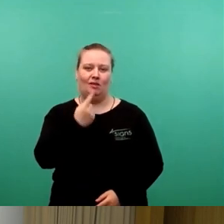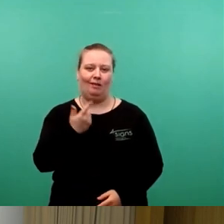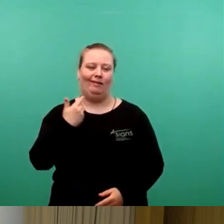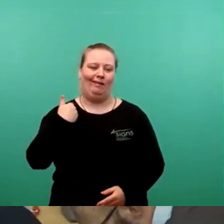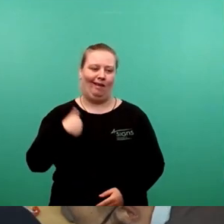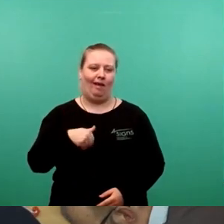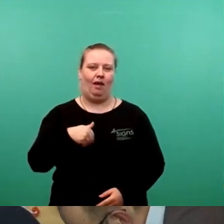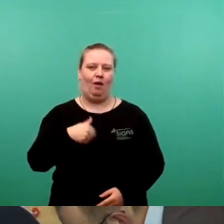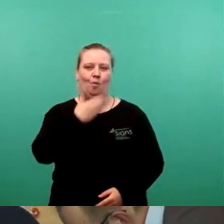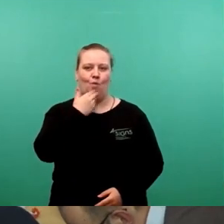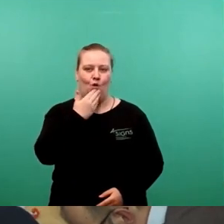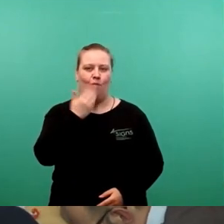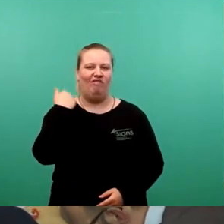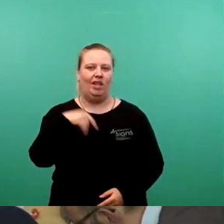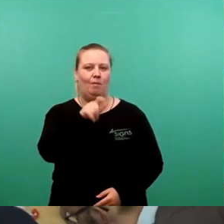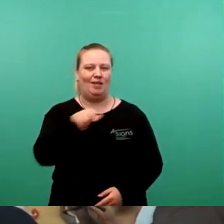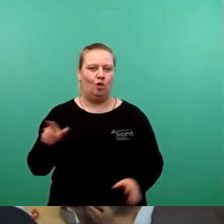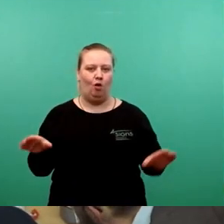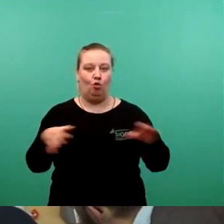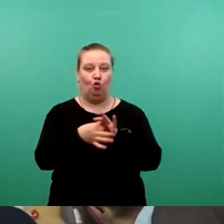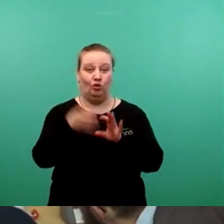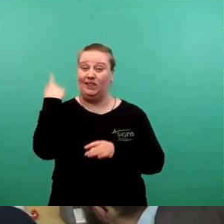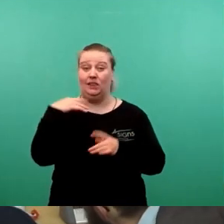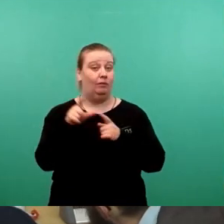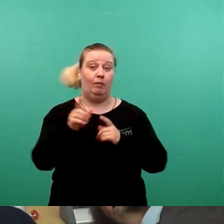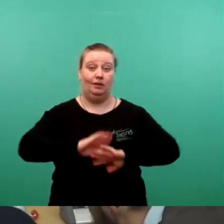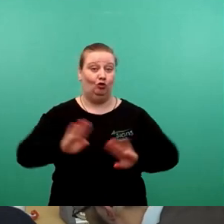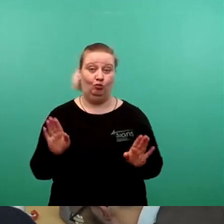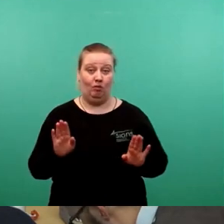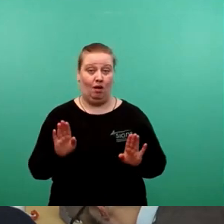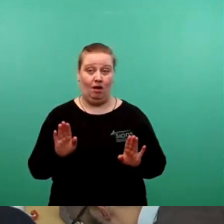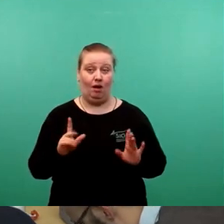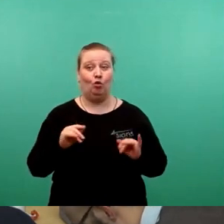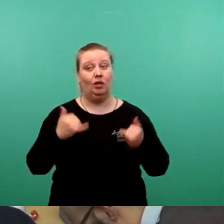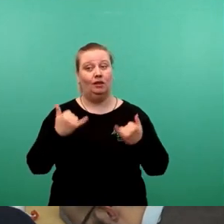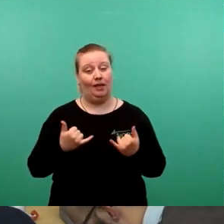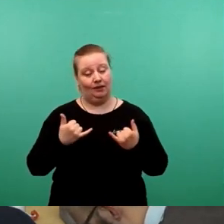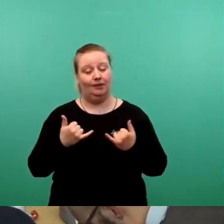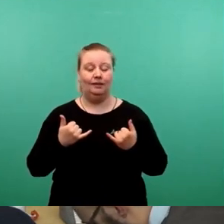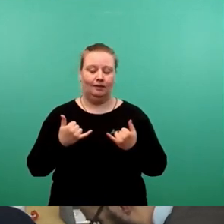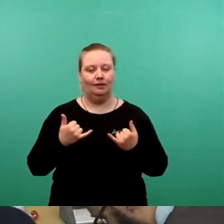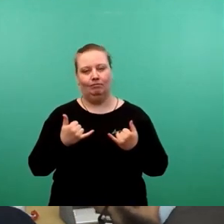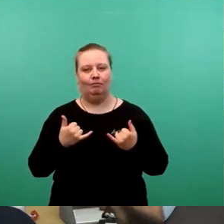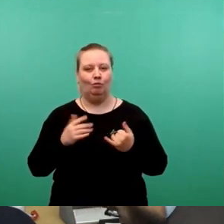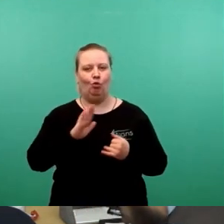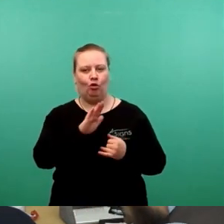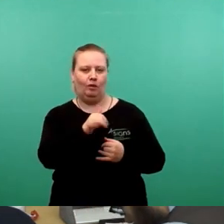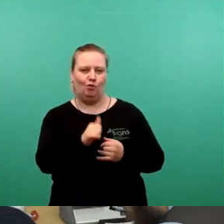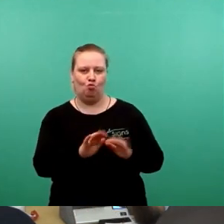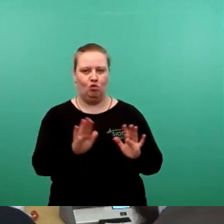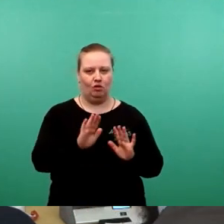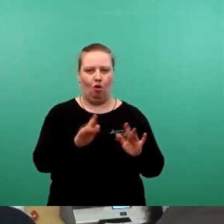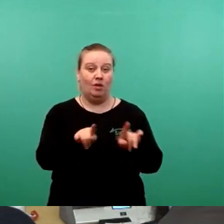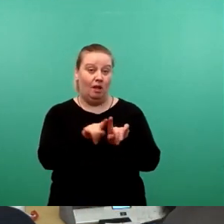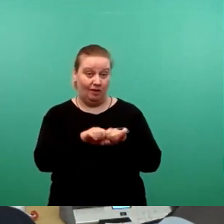beklagte Personalunion, die gibt es seit September nicht mehr. Wir bewegen uns so ein bisschen jetzt im Bereich Ihrer Mutmaßung, ob wir jetzt in derselben